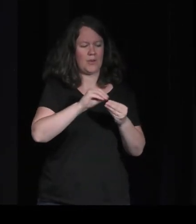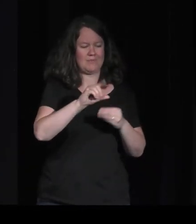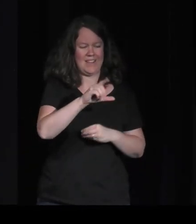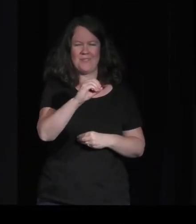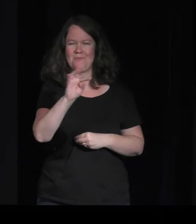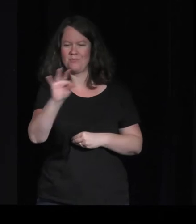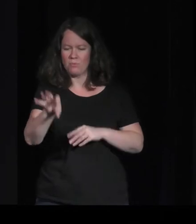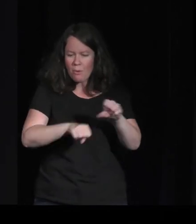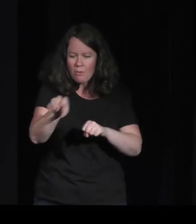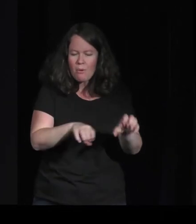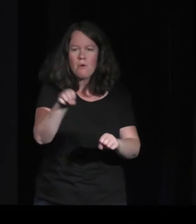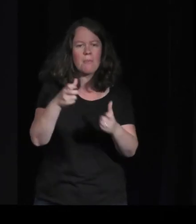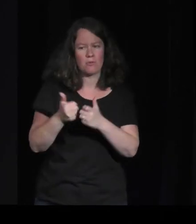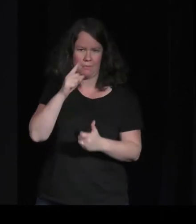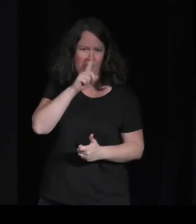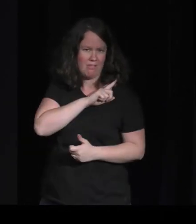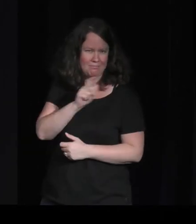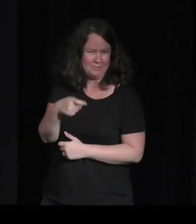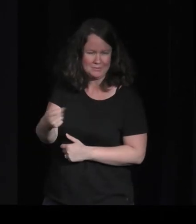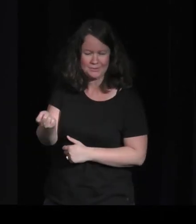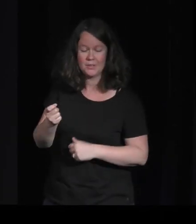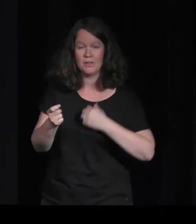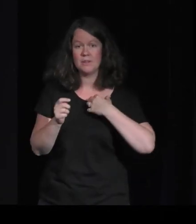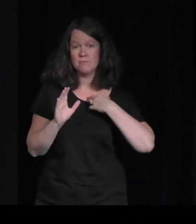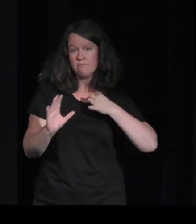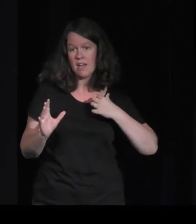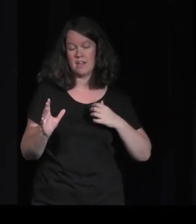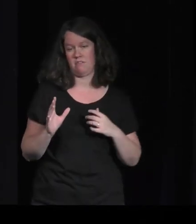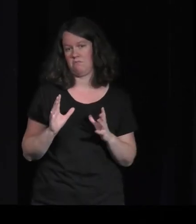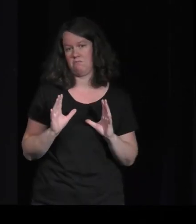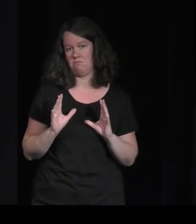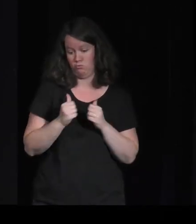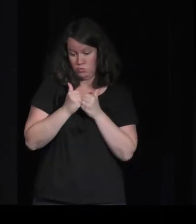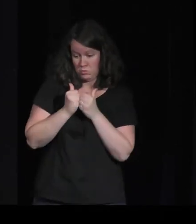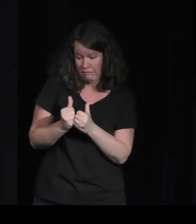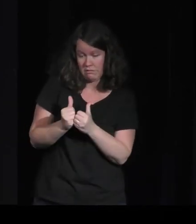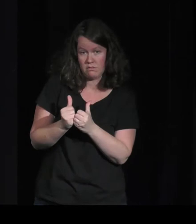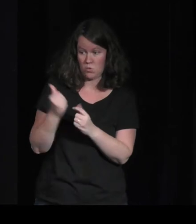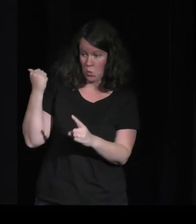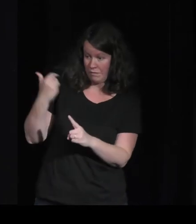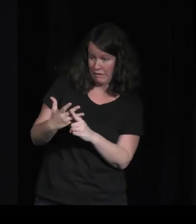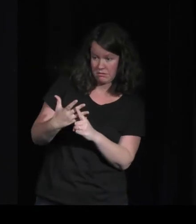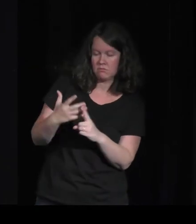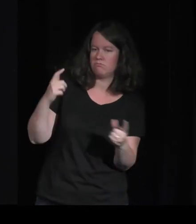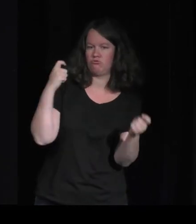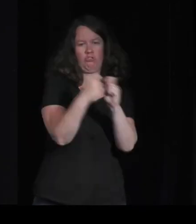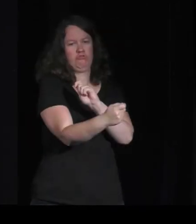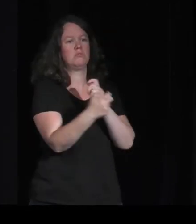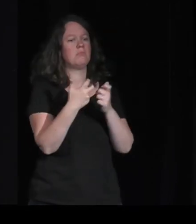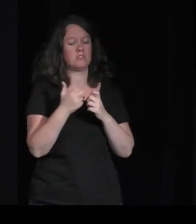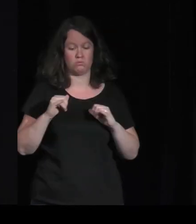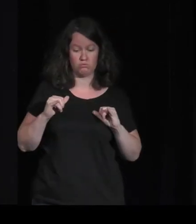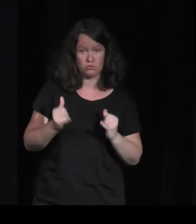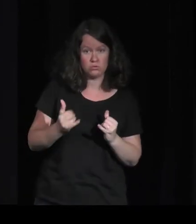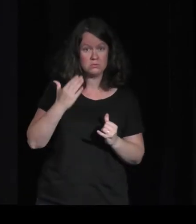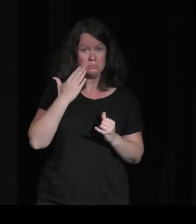Mais empiriquement, en fait, on se rend compte que toutes ces expériences-là, elles sont fortement parasitées par le contexte. C'est-à-dire, le fait de jouer la nuit, de jouer en